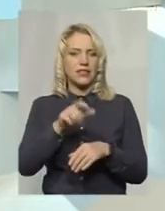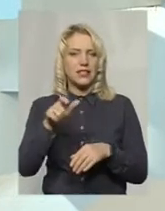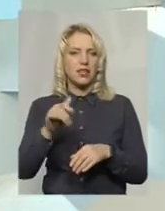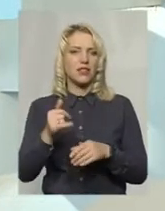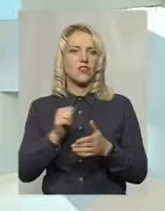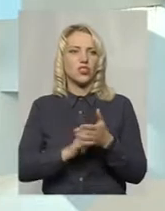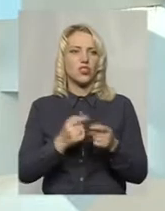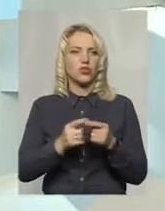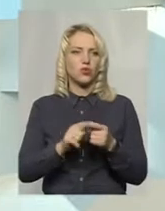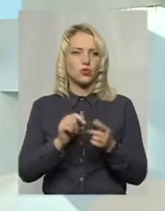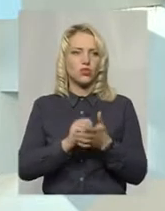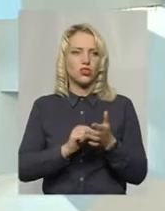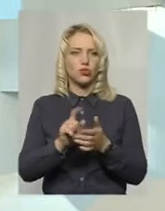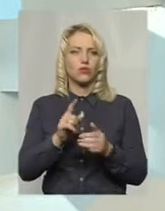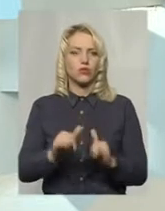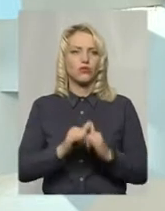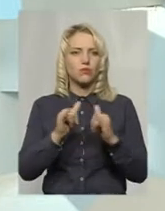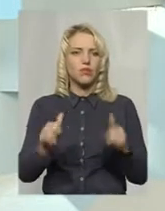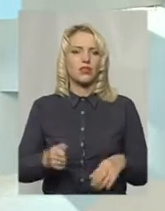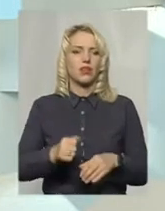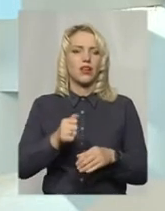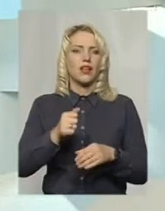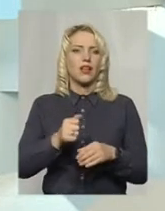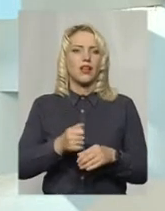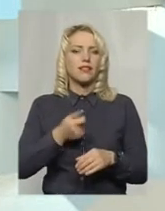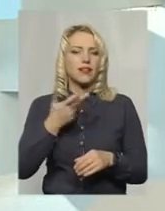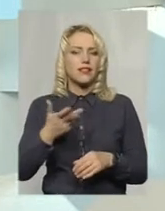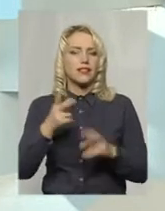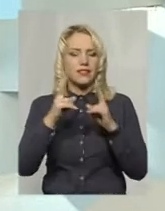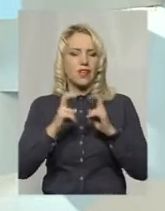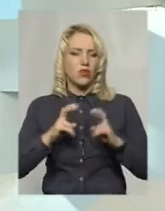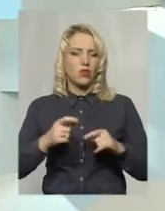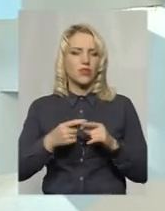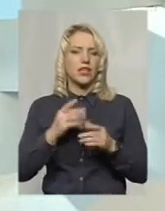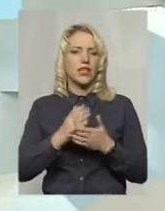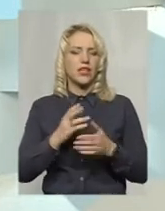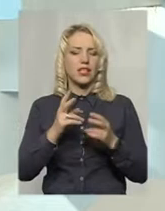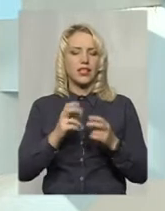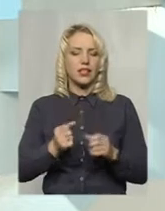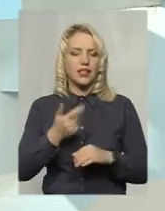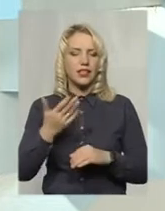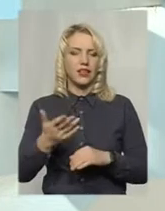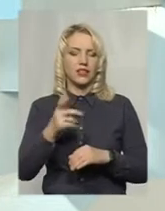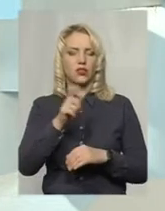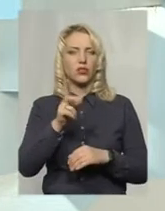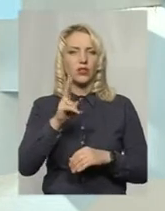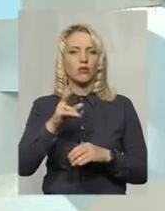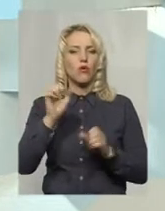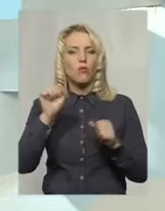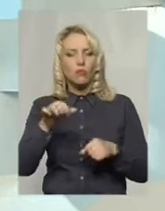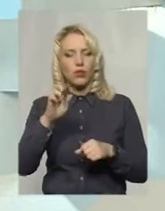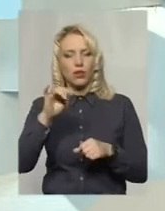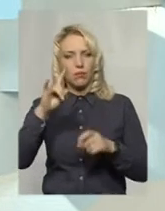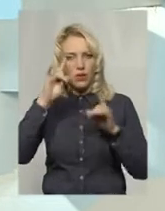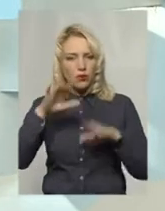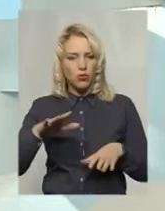тому що збільшується доступність діагностики. І, відповідно, кількість пацієнтів, які могли хворіти тривалий час вдома або, не дай Бог, помирати раптово